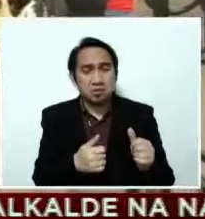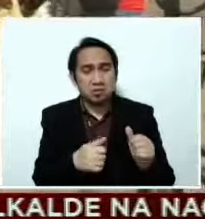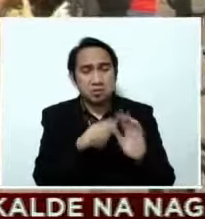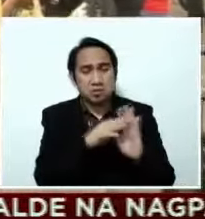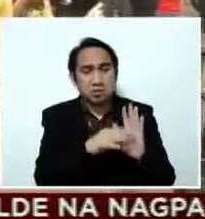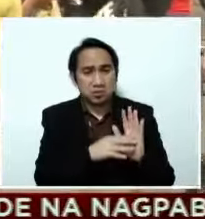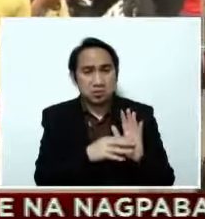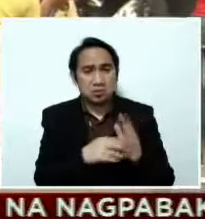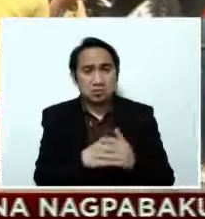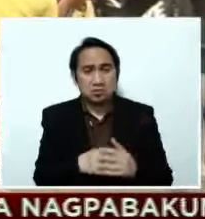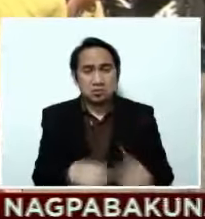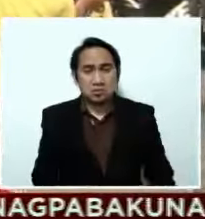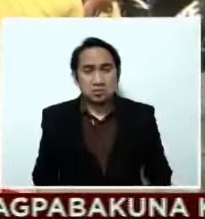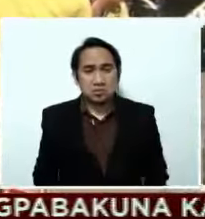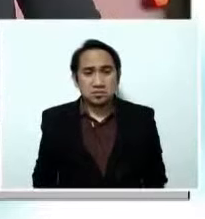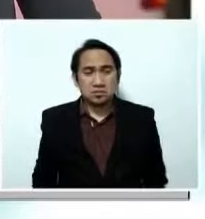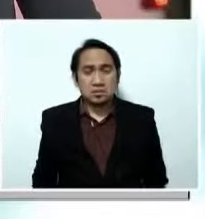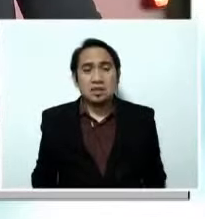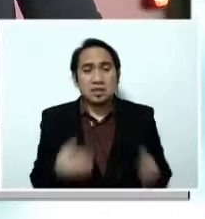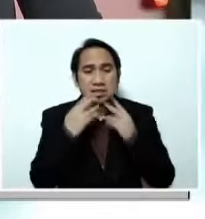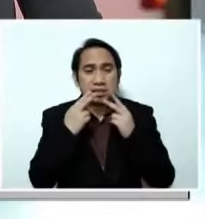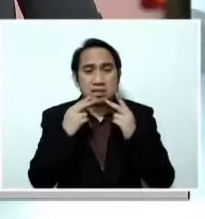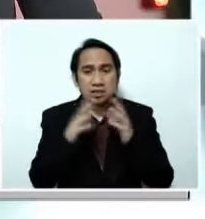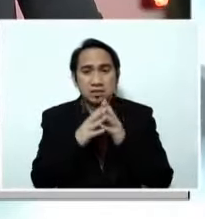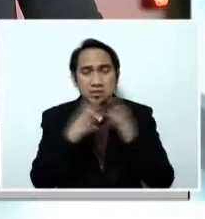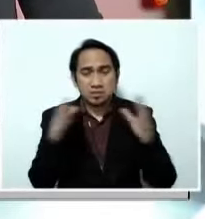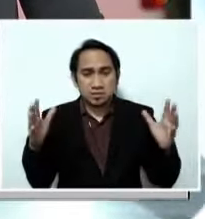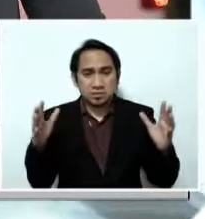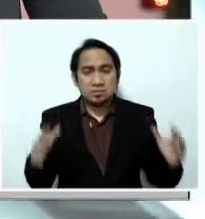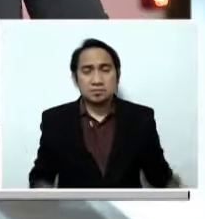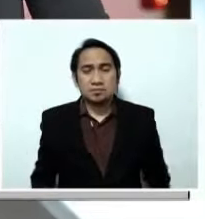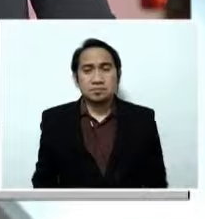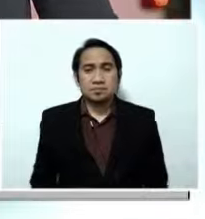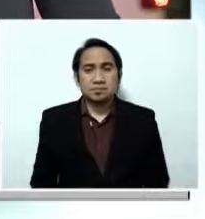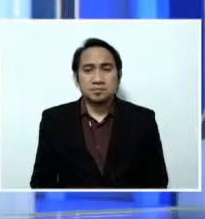simbahan. Balis sa iyo, kabayan. Maraming salamat, Michael De Lizo.